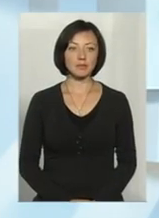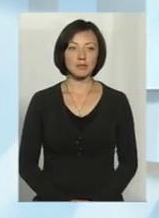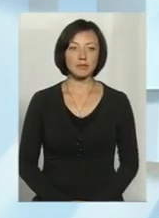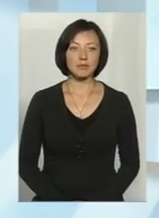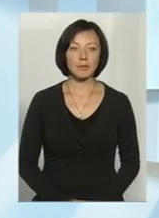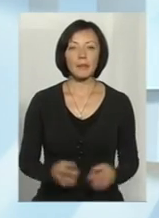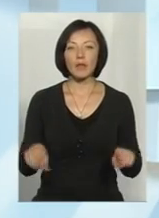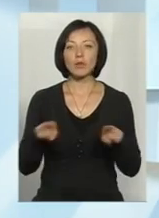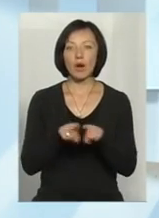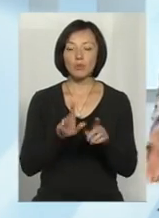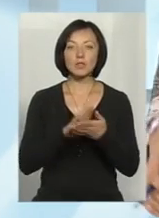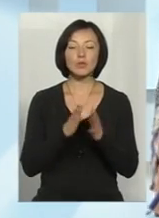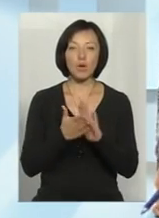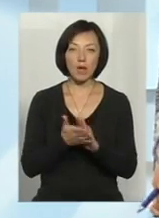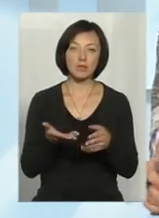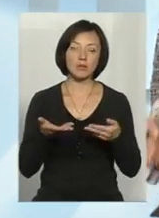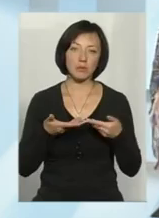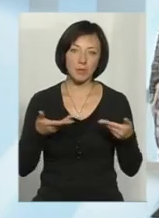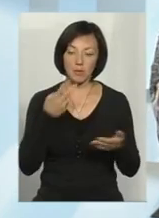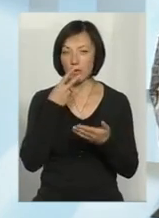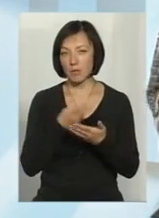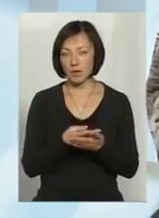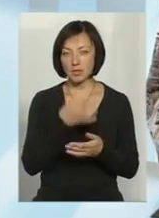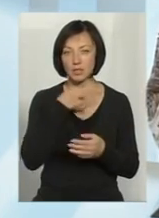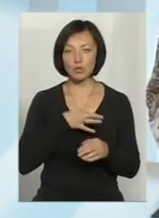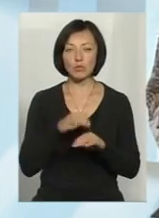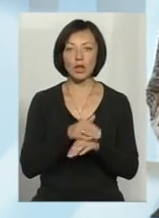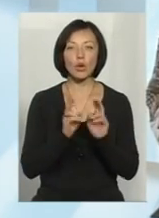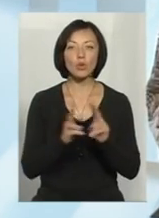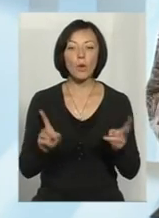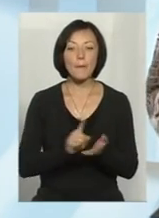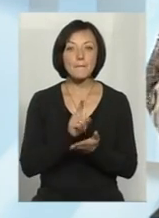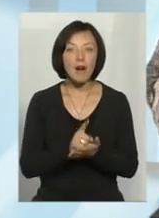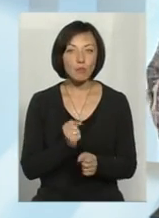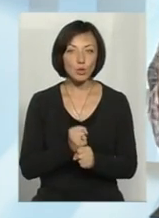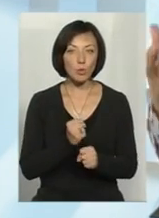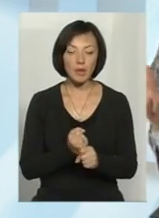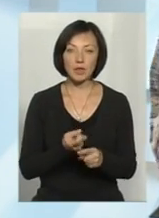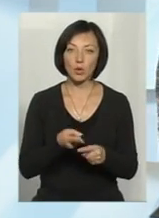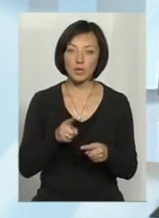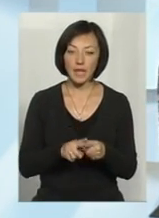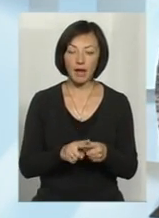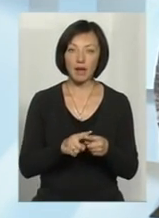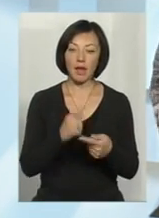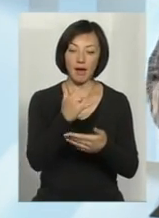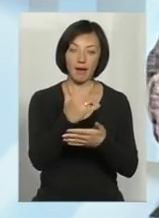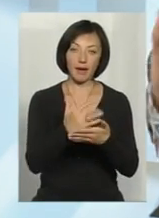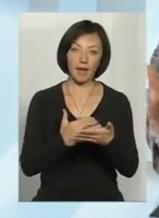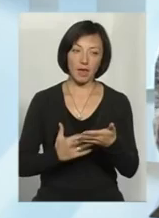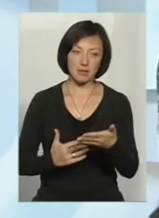Отаку картону ми застали. Скажіть, будь ласка, Настю, хто мав би зробити той реєстр